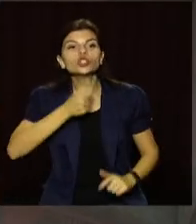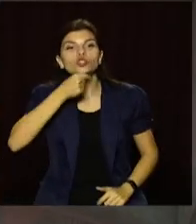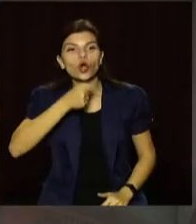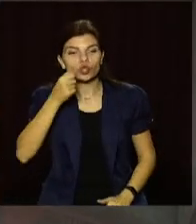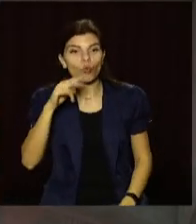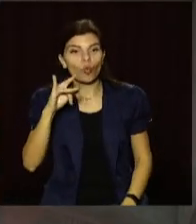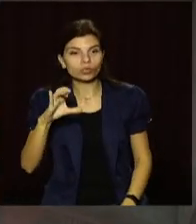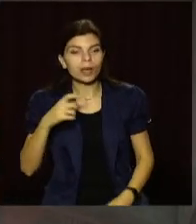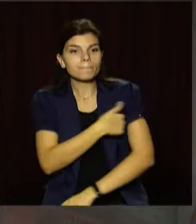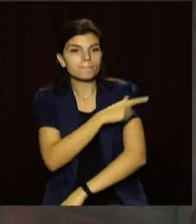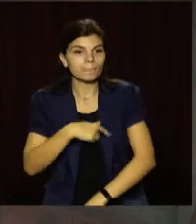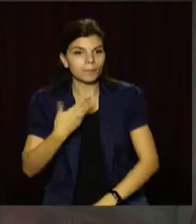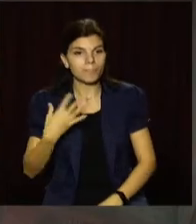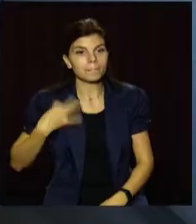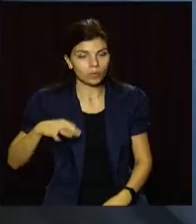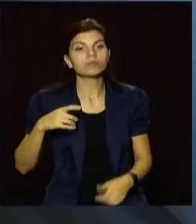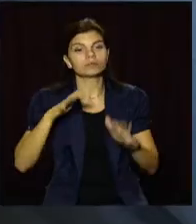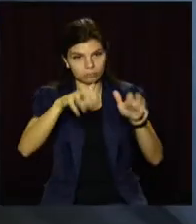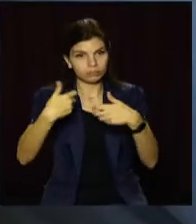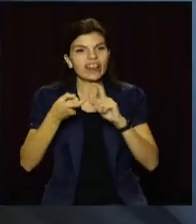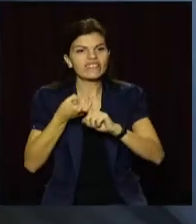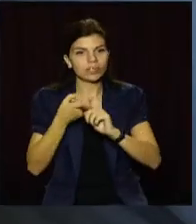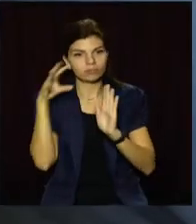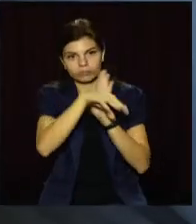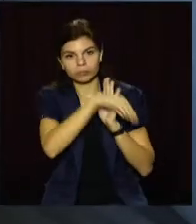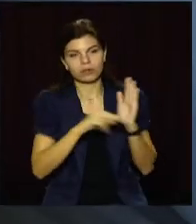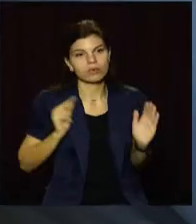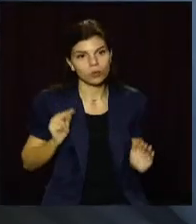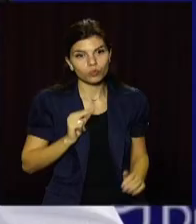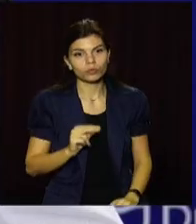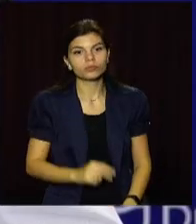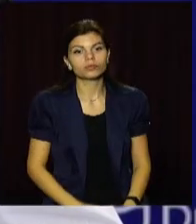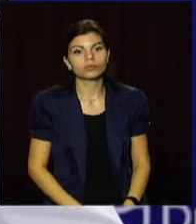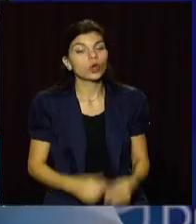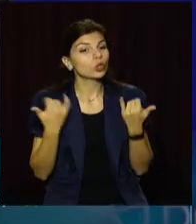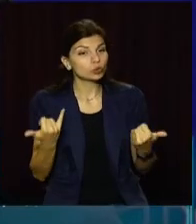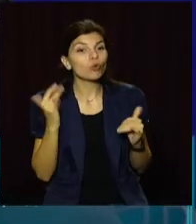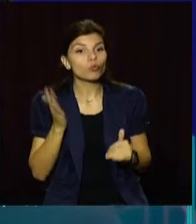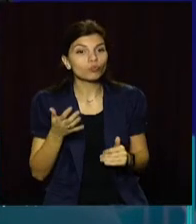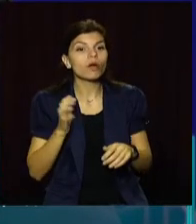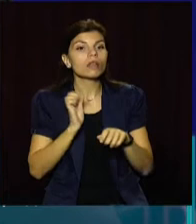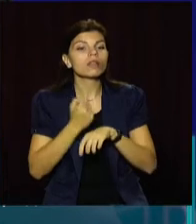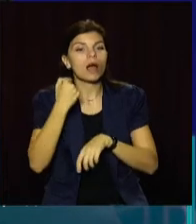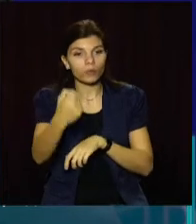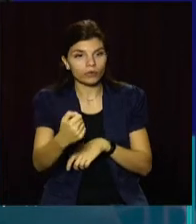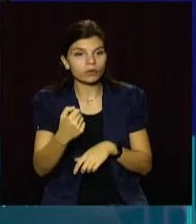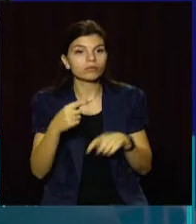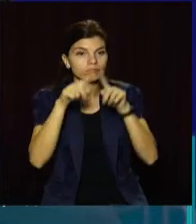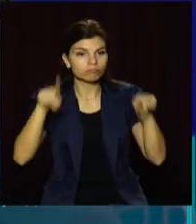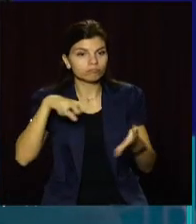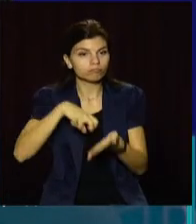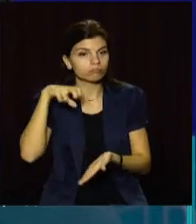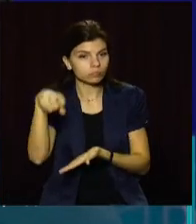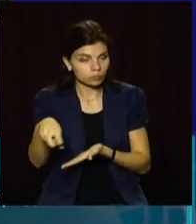курсів медуніверситетів залучать до роботи в інфекційних лікарнях. Сьогодні буде направлений відповідний лист